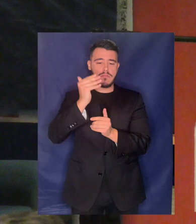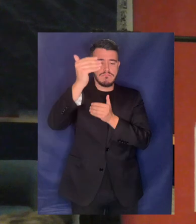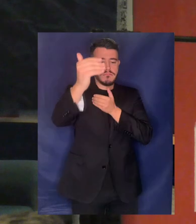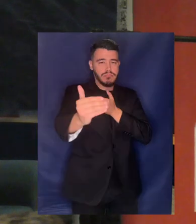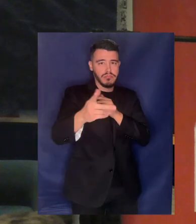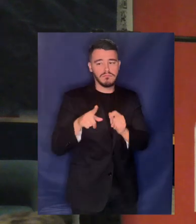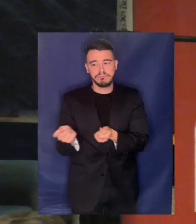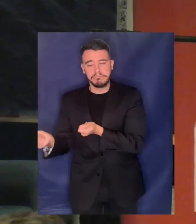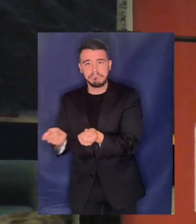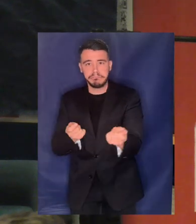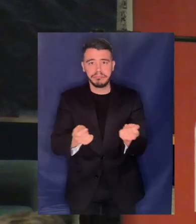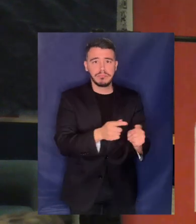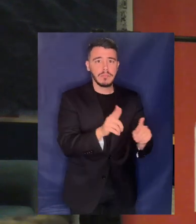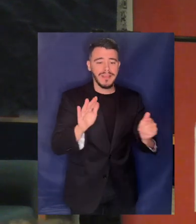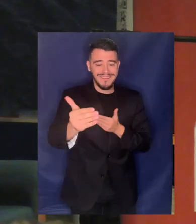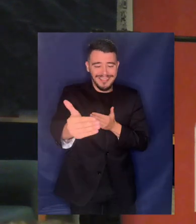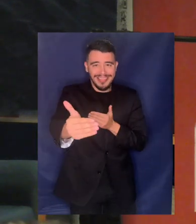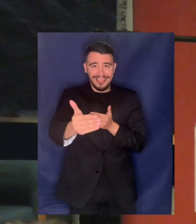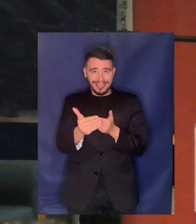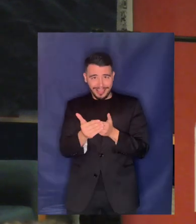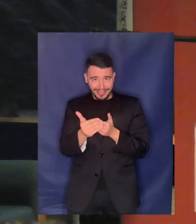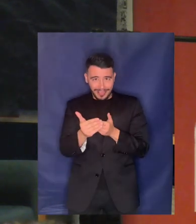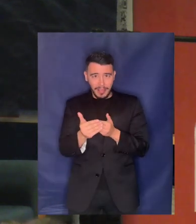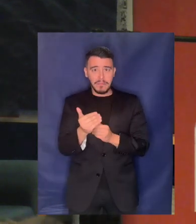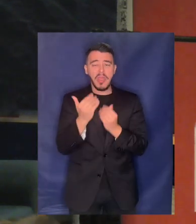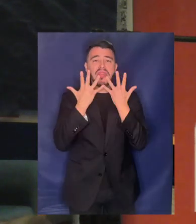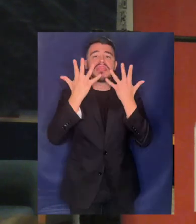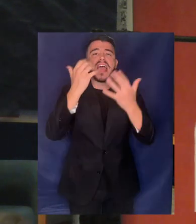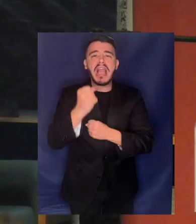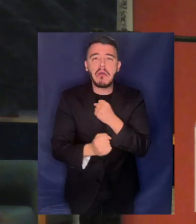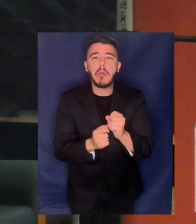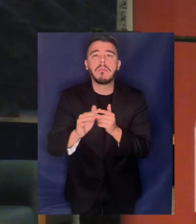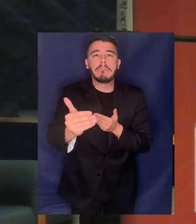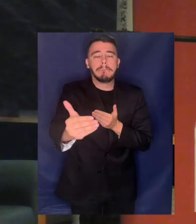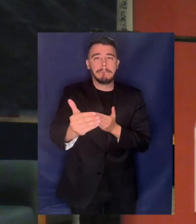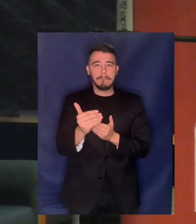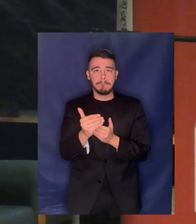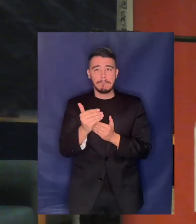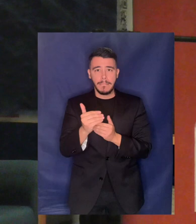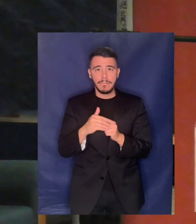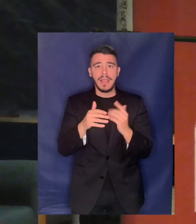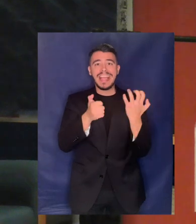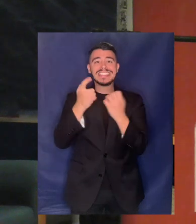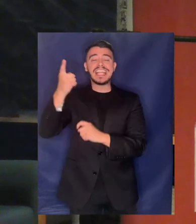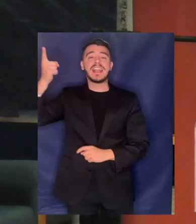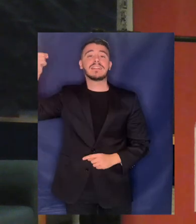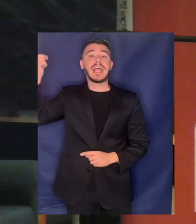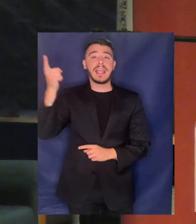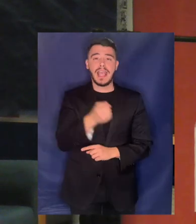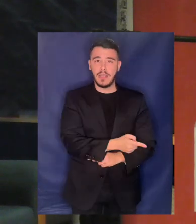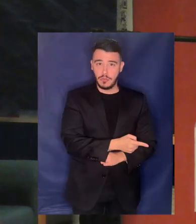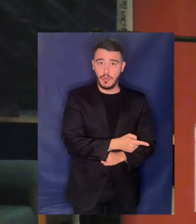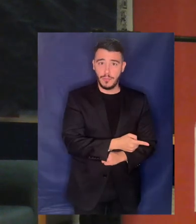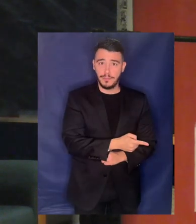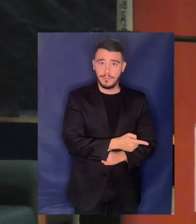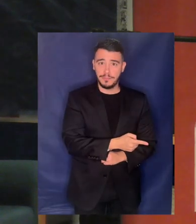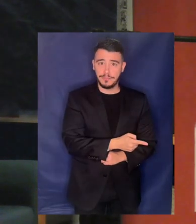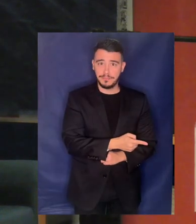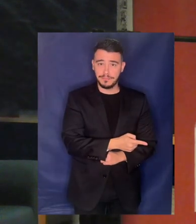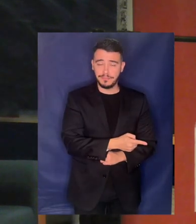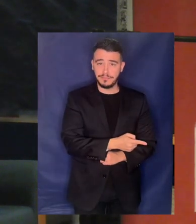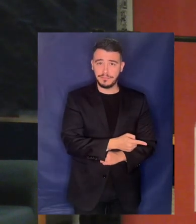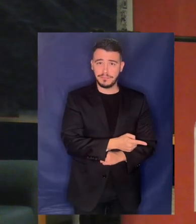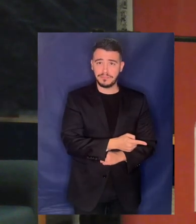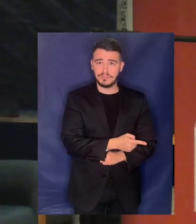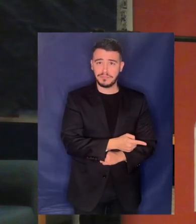μέσα σε λίγα χρόνια δεν είχε κλείσει σε δεκαετία και οι ιδιότητες είχαν εκπληρώσει μόνο το 61% των συμβατικών τους στόχων για